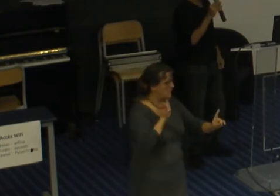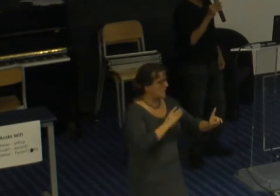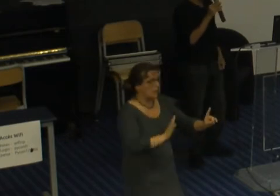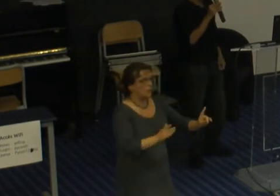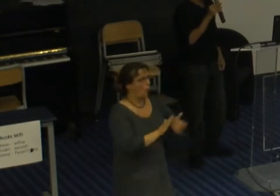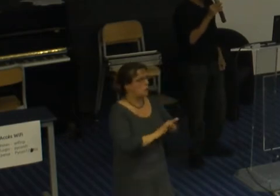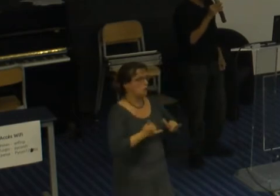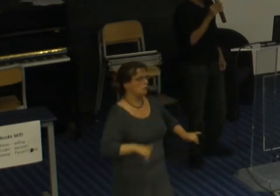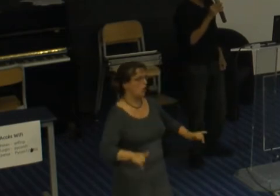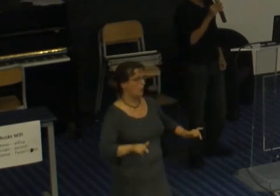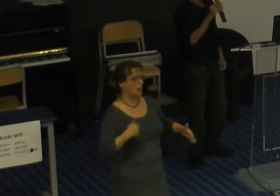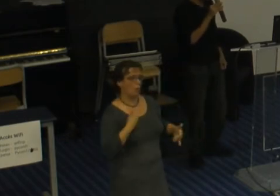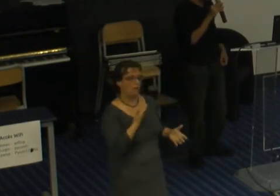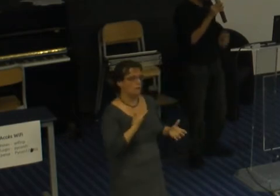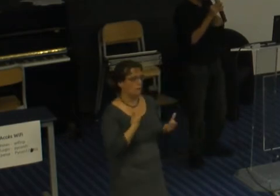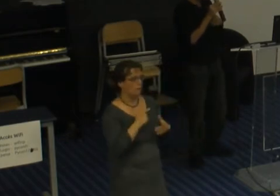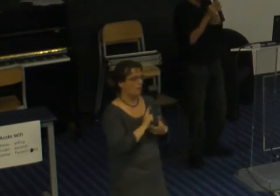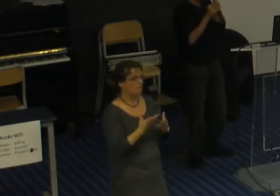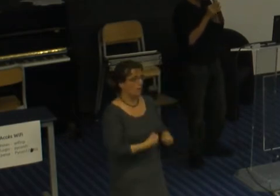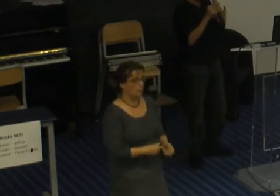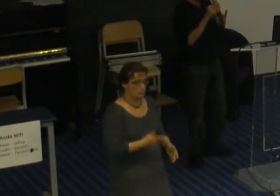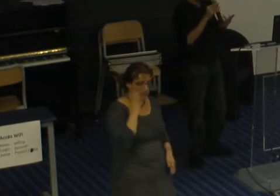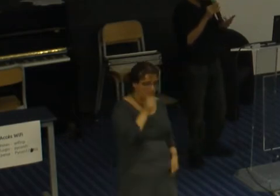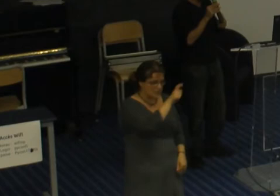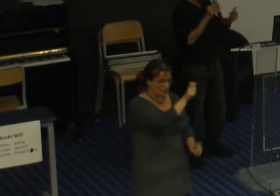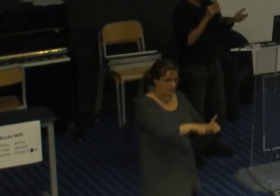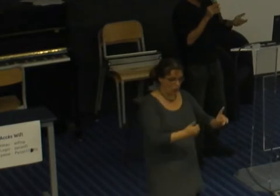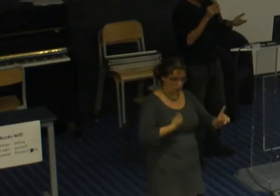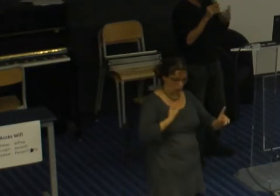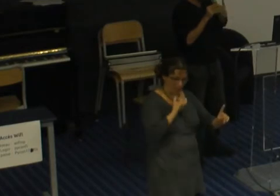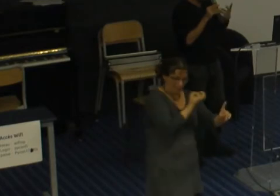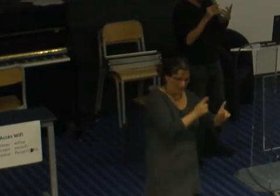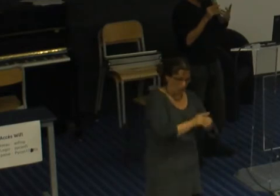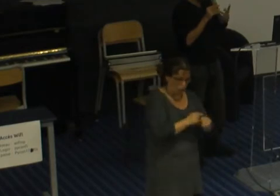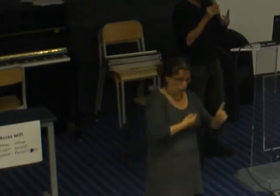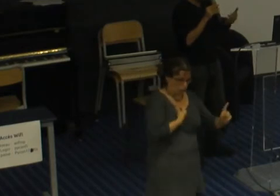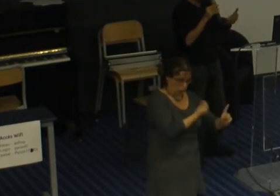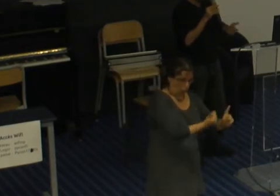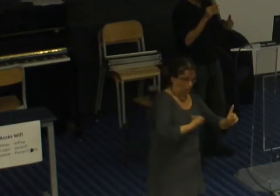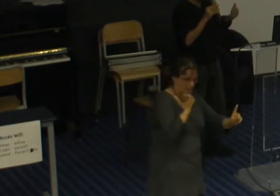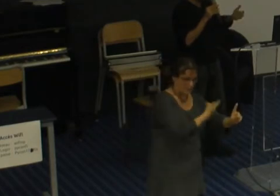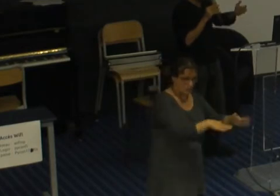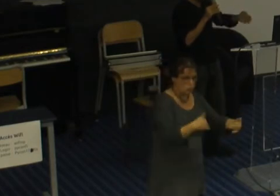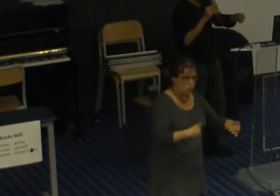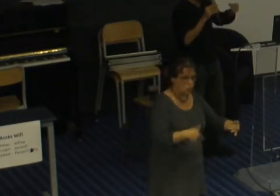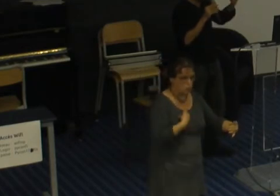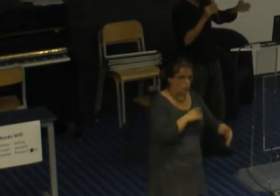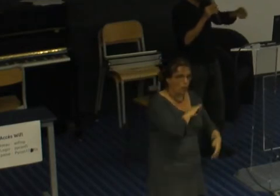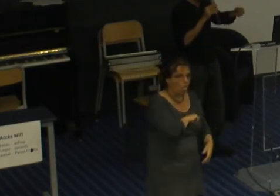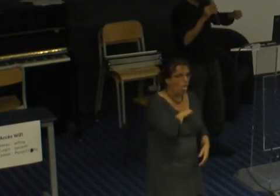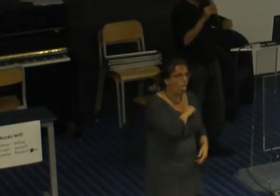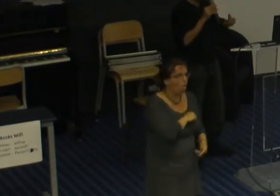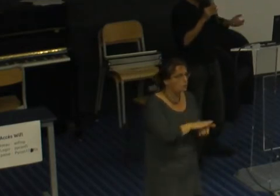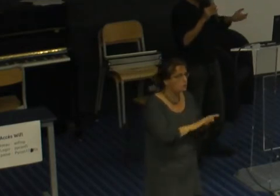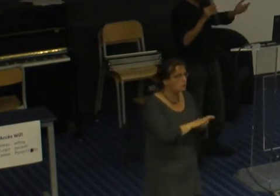enfin je sais pas moi quand je blesse quelqu'un même si j'y vois pas mal j'ai de la peine pour l'autre personne donc je m'excuse oui ça peut on peut paraître idiot